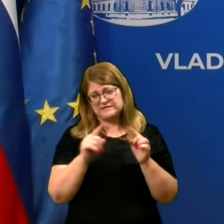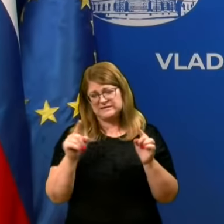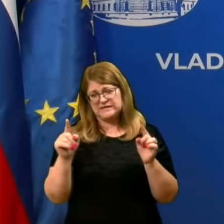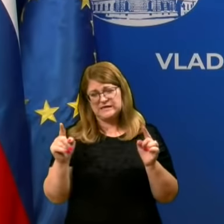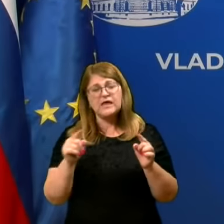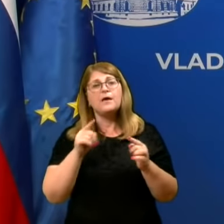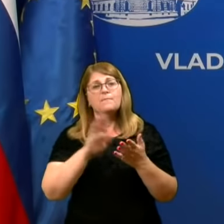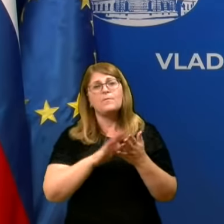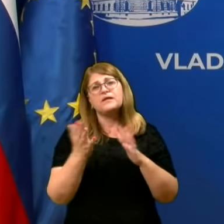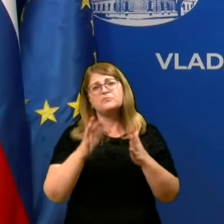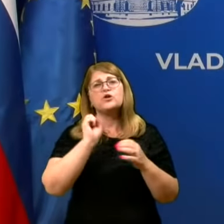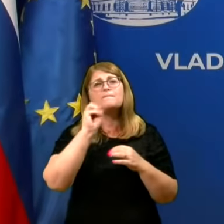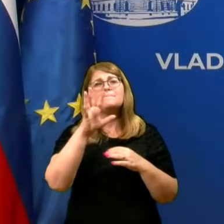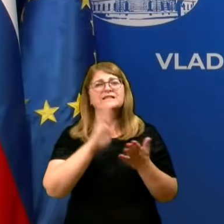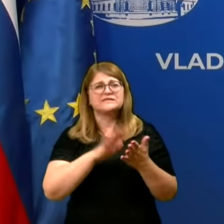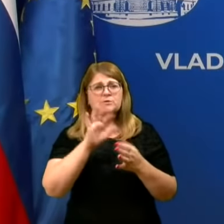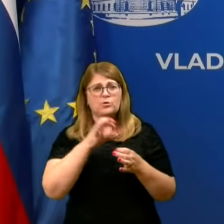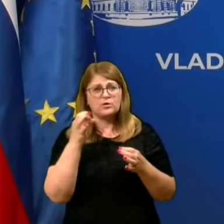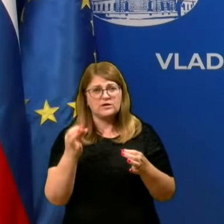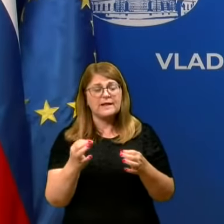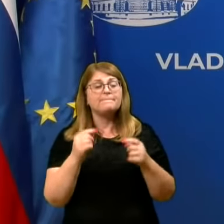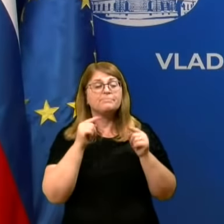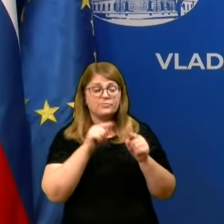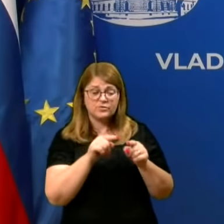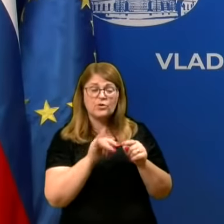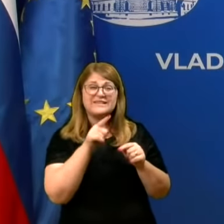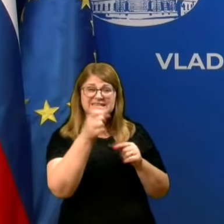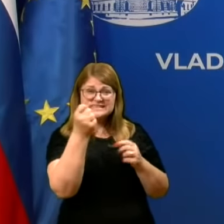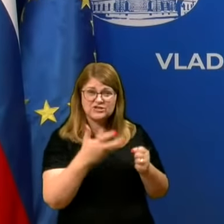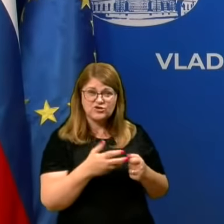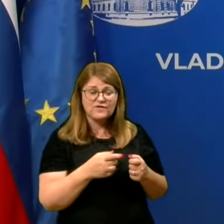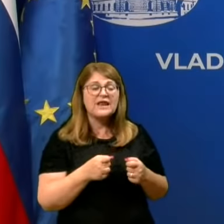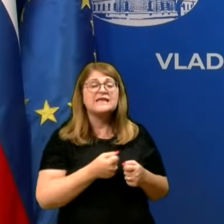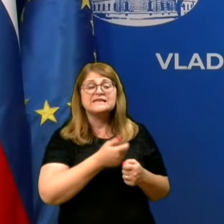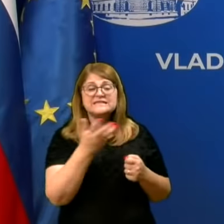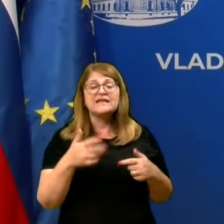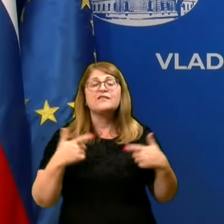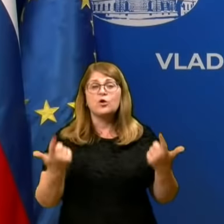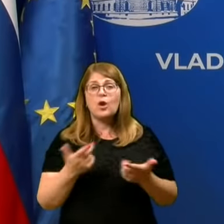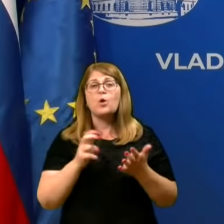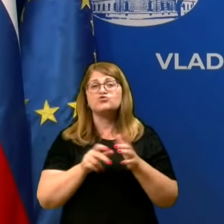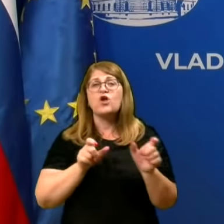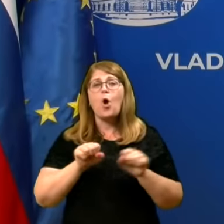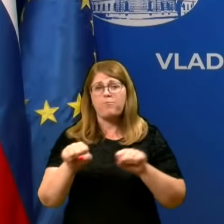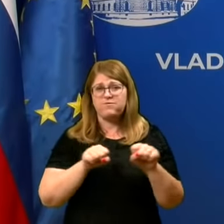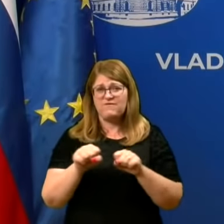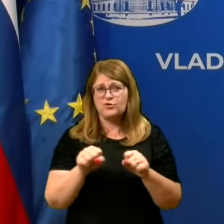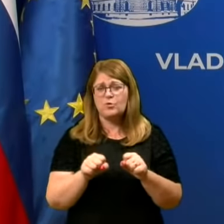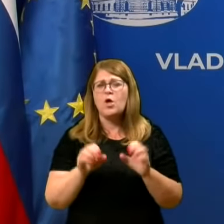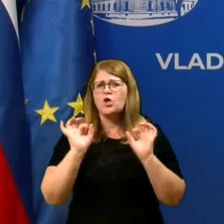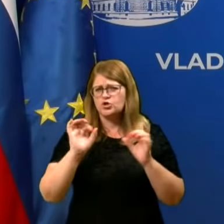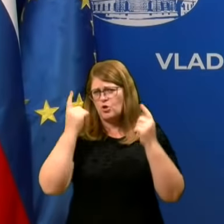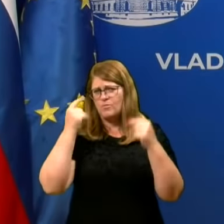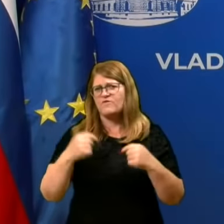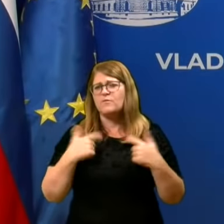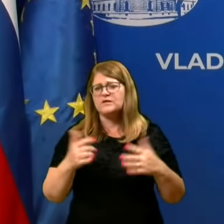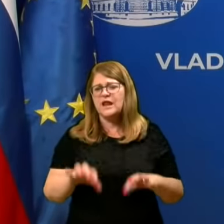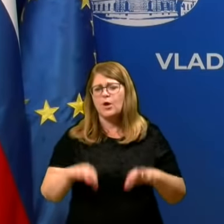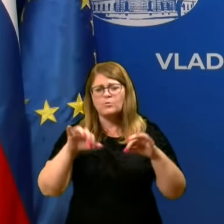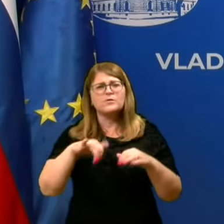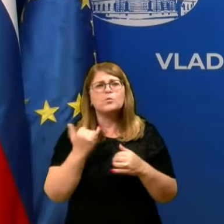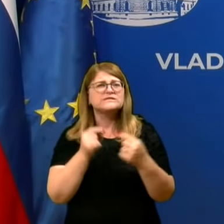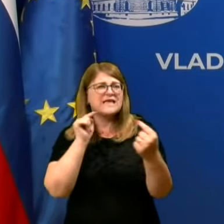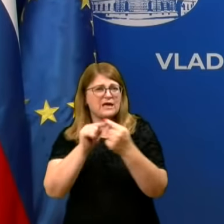15 primirov na dan je tista številka, ki jih trenutimi kapacitetami epidemiologi dobro obvladujemo. Dobro vemo, da lahko identificiramo vse